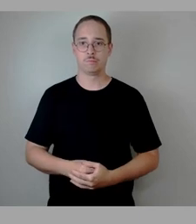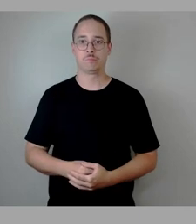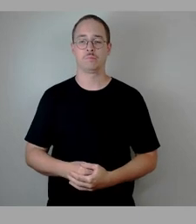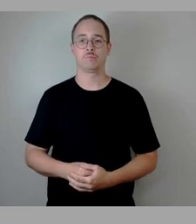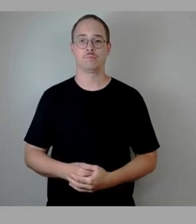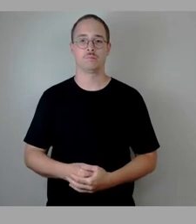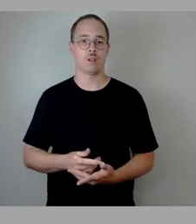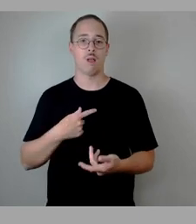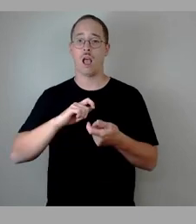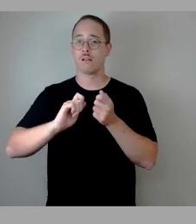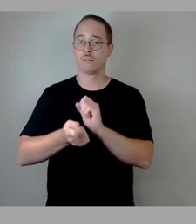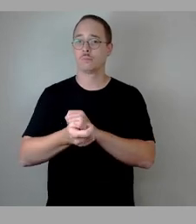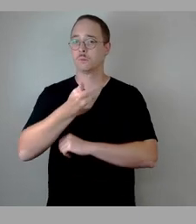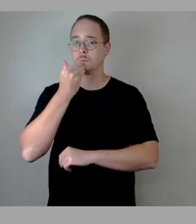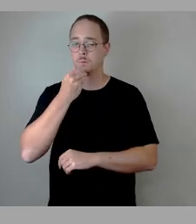zur Abstimmung stellen.